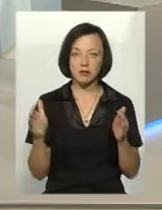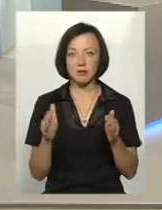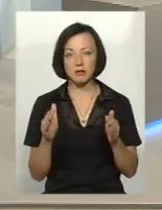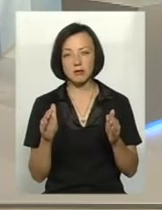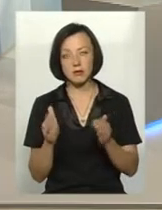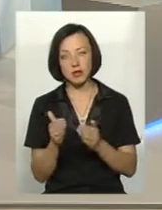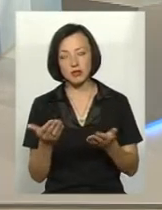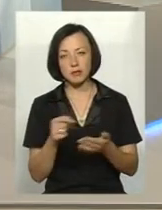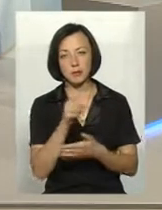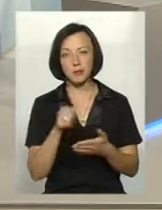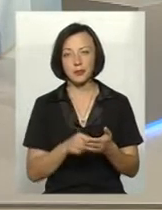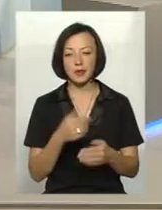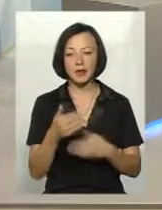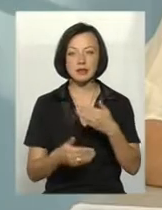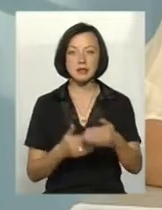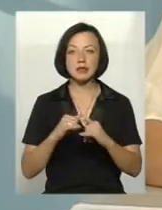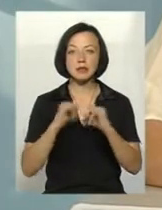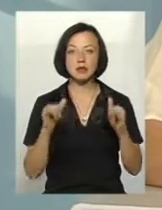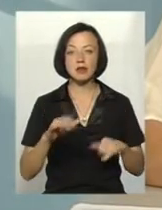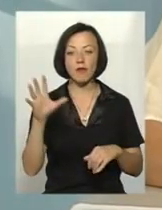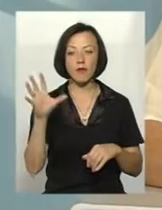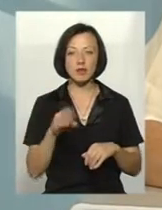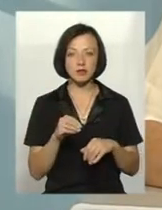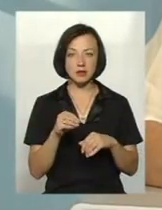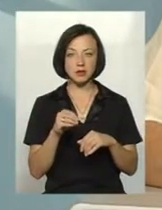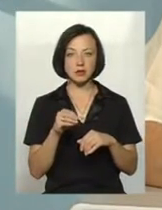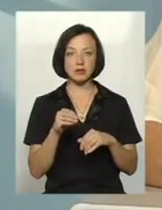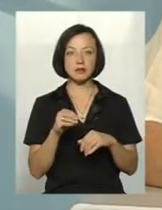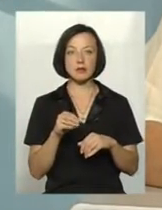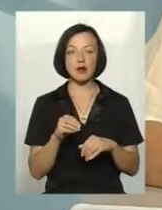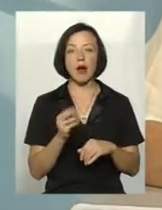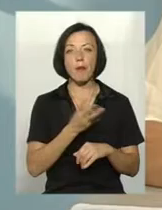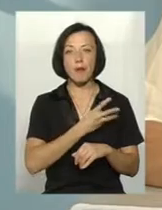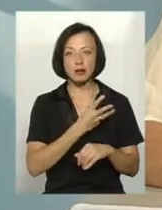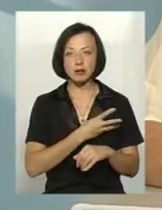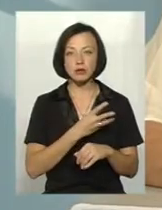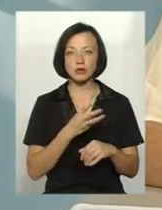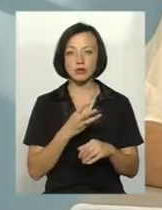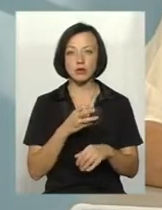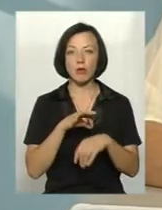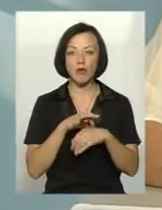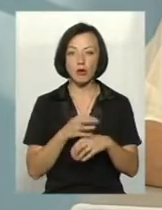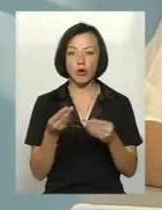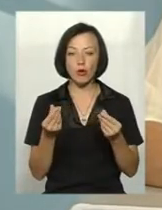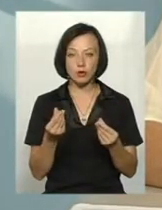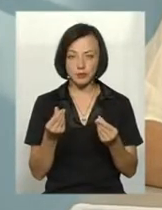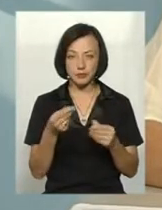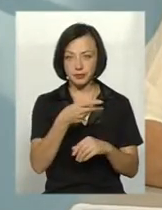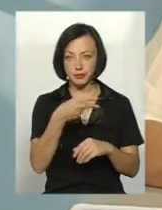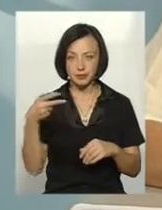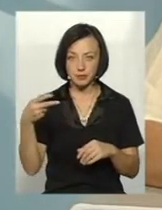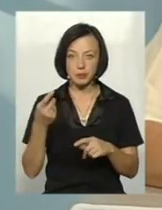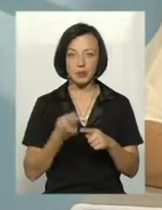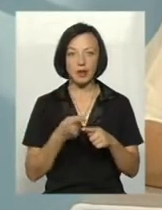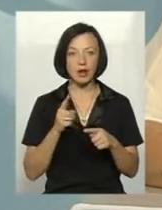гривні? Тенденція збільшується. Весь перевод бажано проводити в грошовому виразі через те, що це і